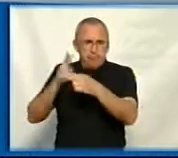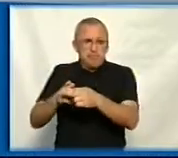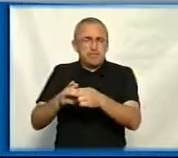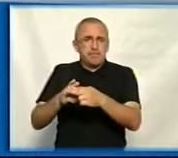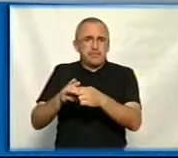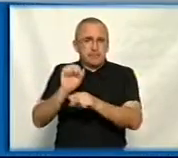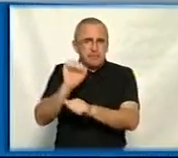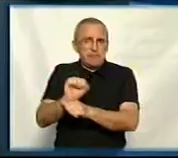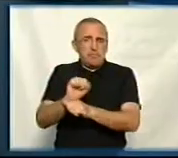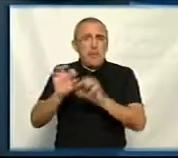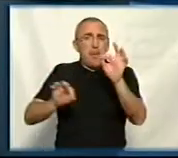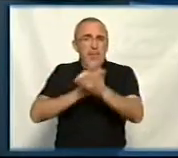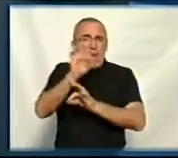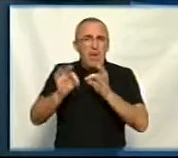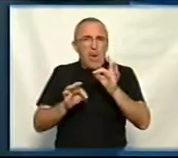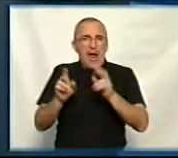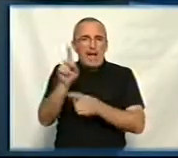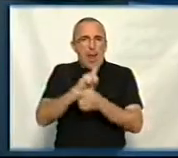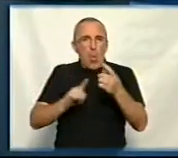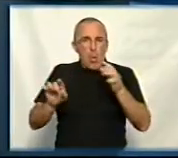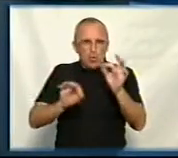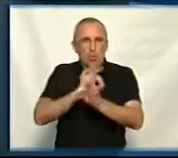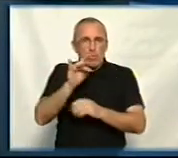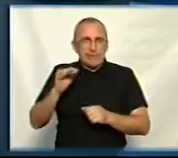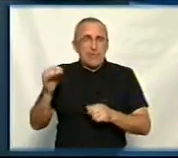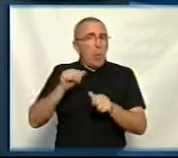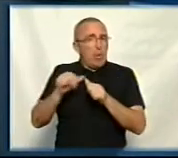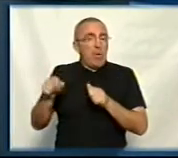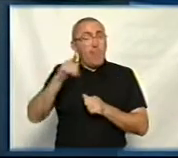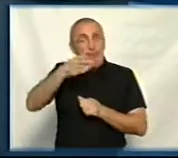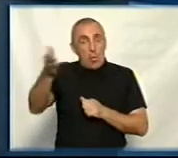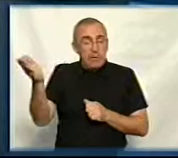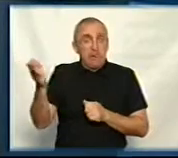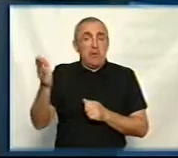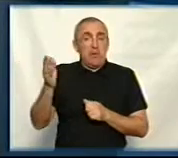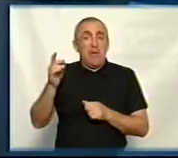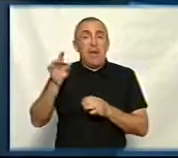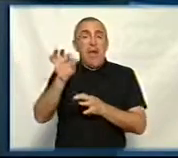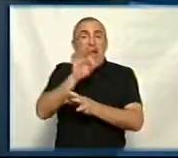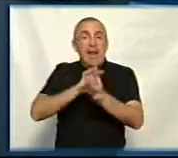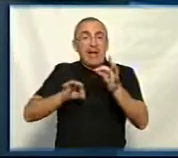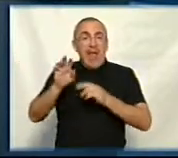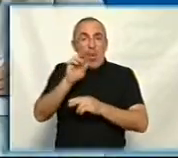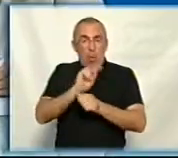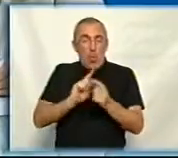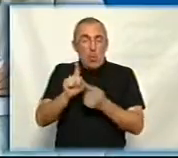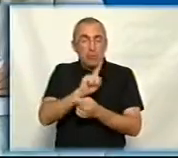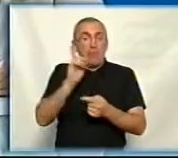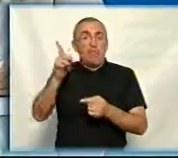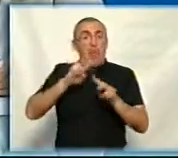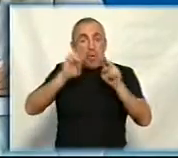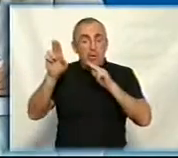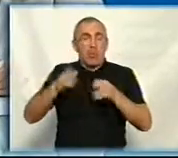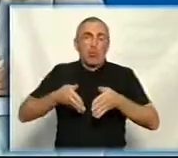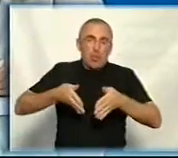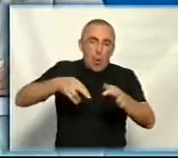проєкт реконструкції, але це окремо? Вони просто реконструкція, там же, крім обрізки, вони мають робити